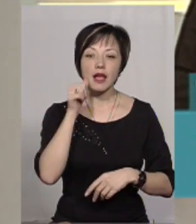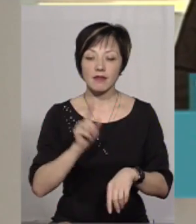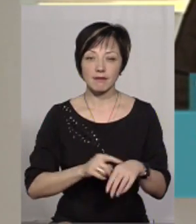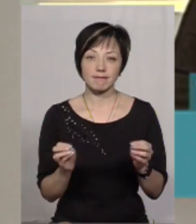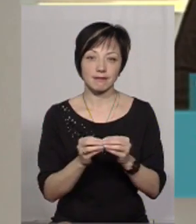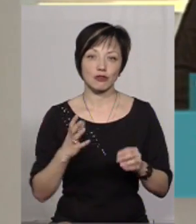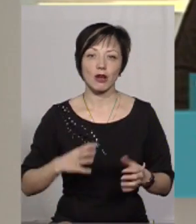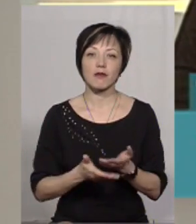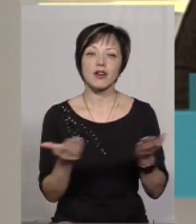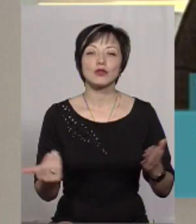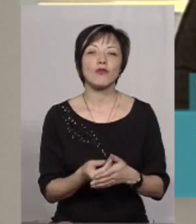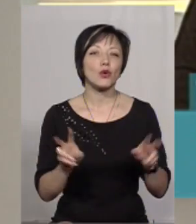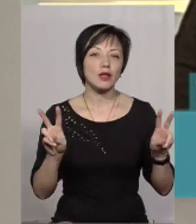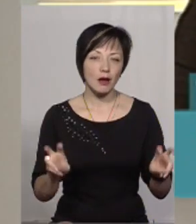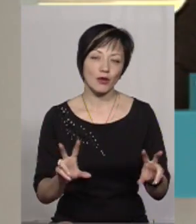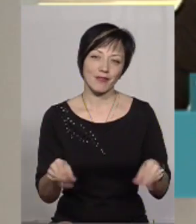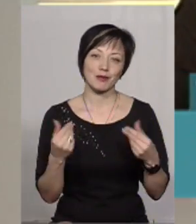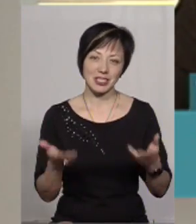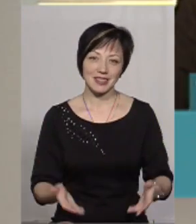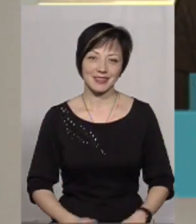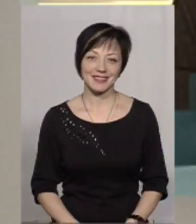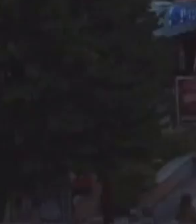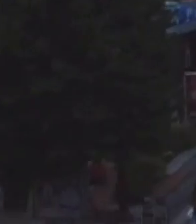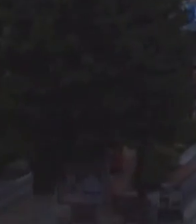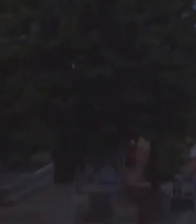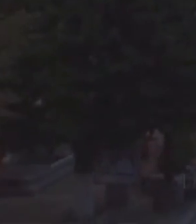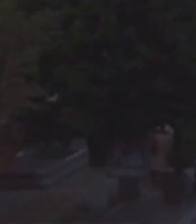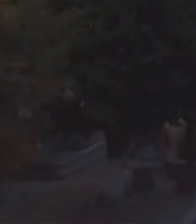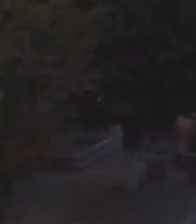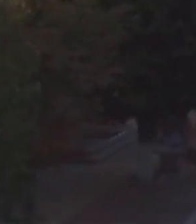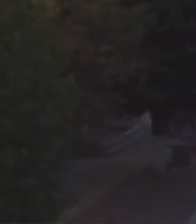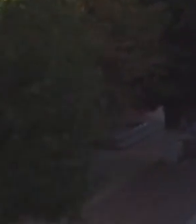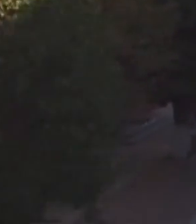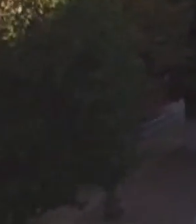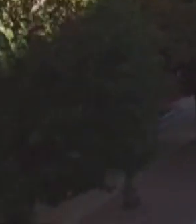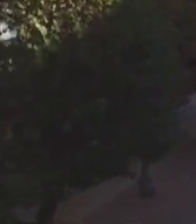Завтра у цій же пері чекатиму вас з новою темою. Нехай щастить! Дякую!